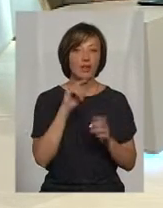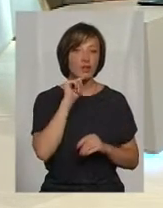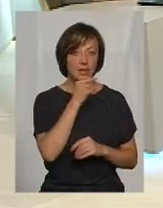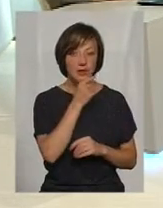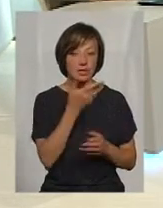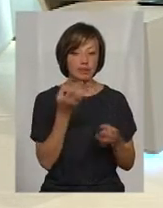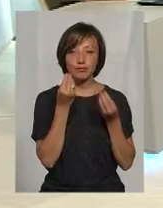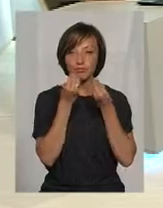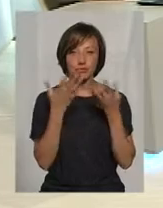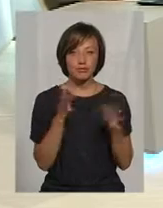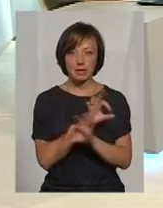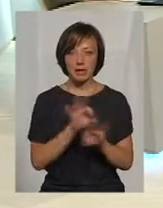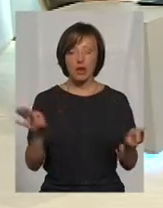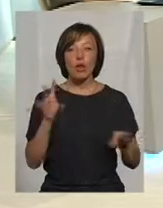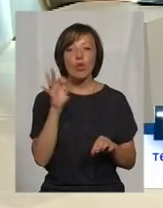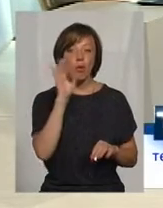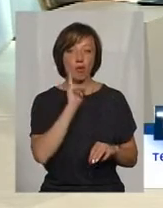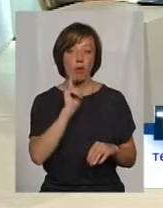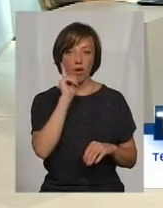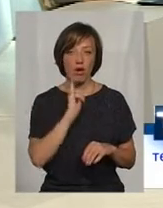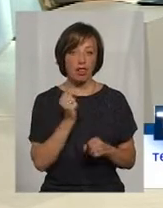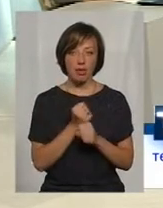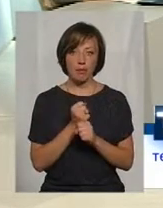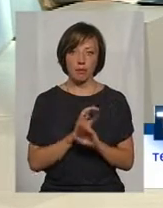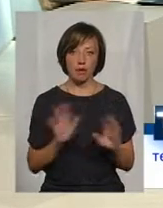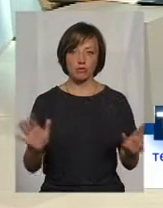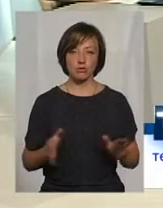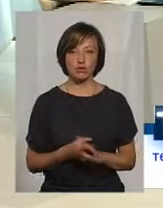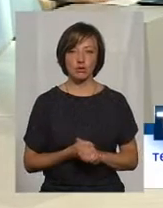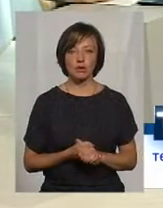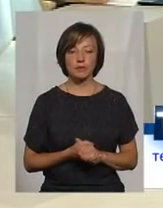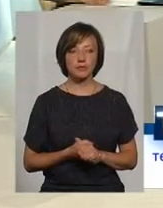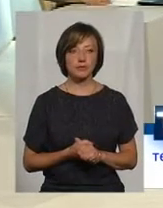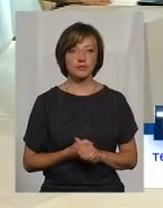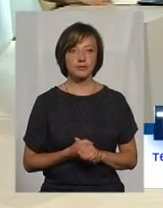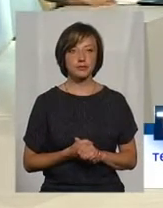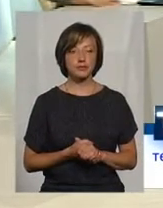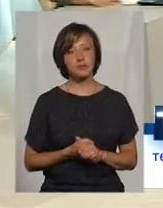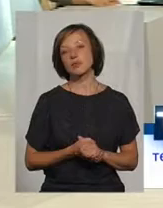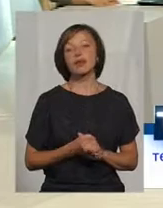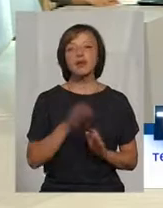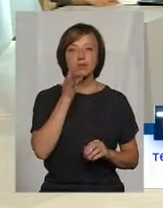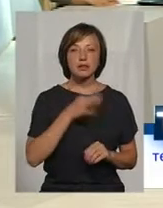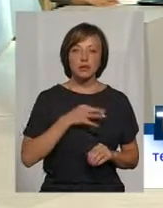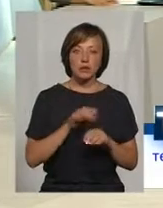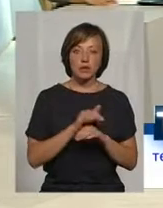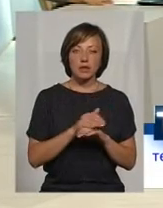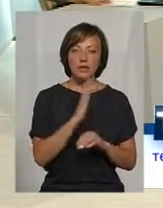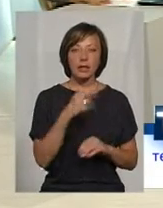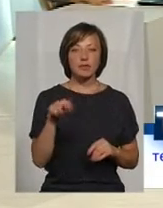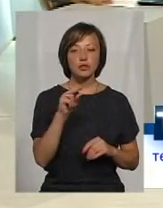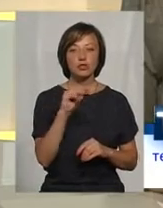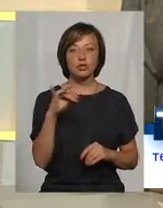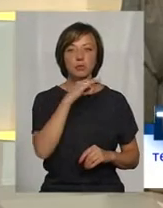енергоефективності, це було б прекрасно. Але поки воно не діє. Скажіть, будь ласка, Вадиме Дмитровичу, чи